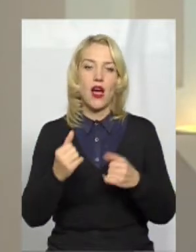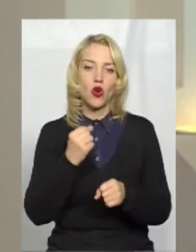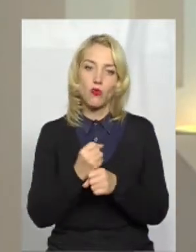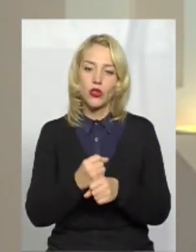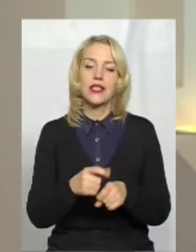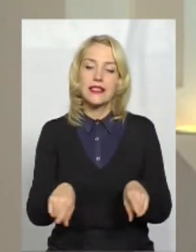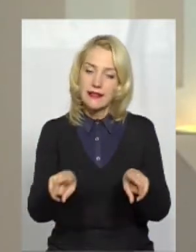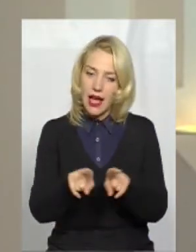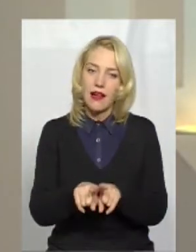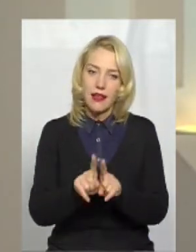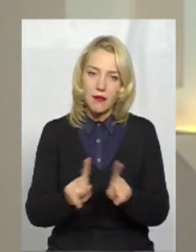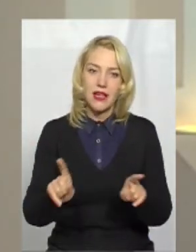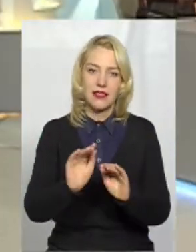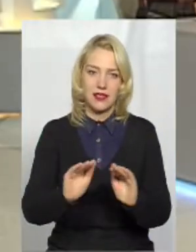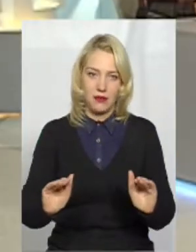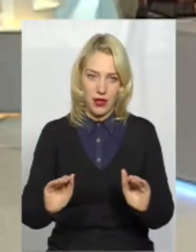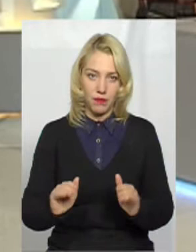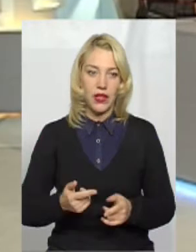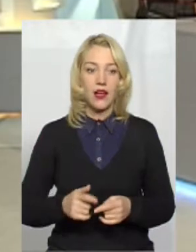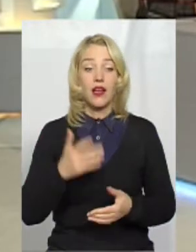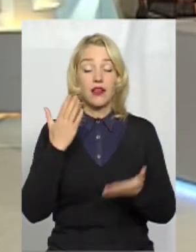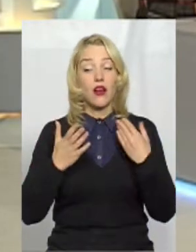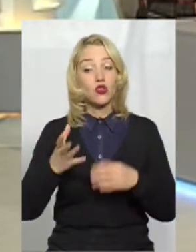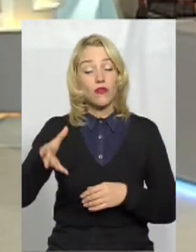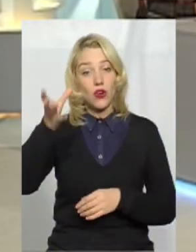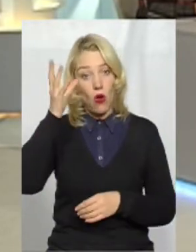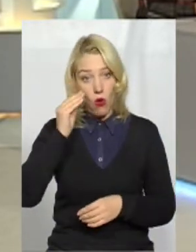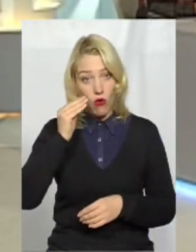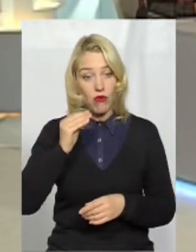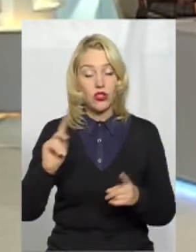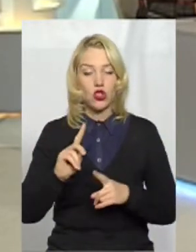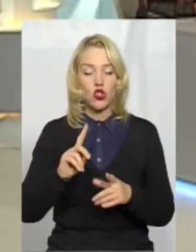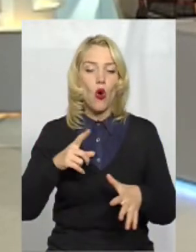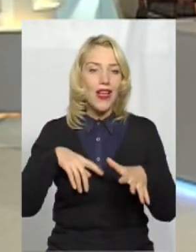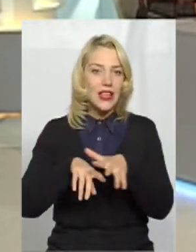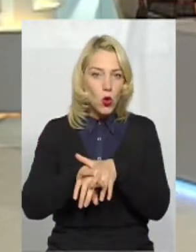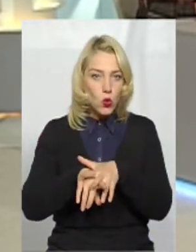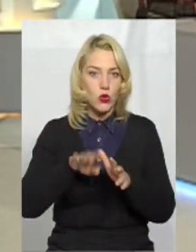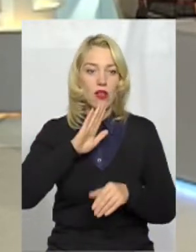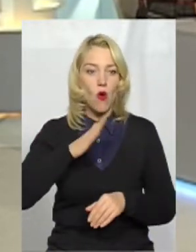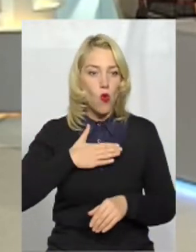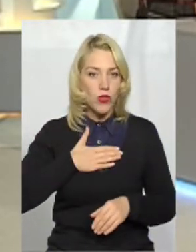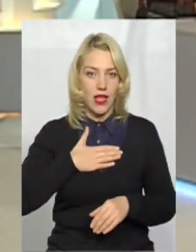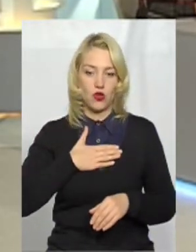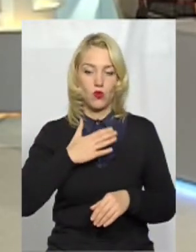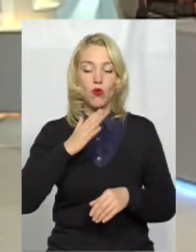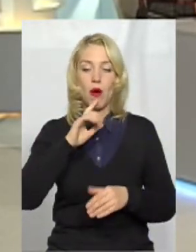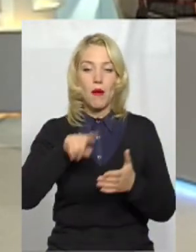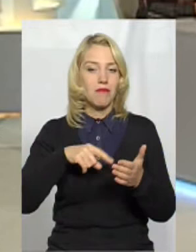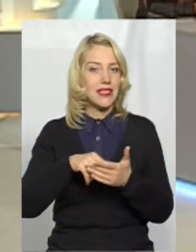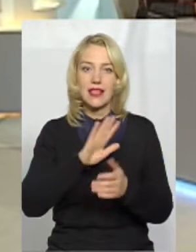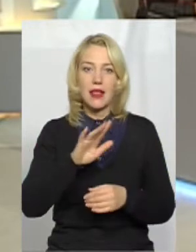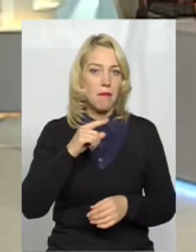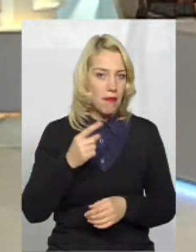дітьми? Звичайно. Якщо враховувати, що інклюзія в нашому місті, вона не перший і не третій рік. Є в нас